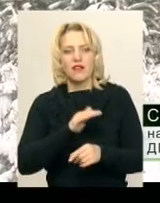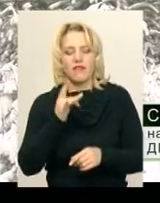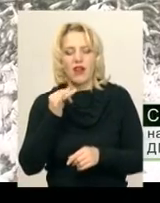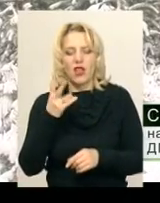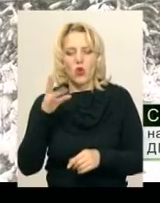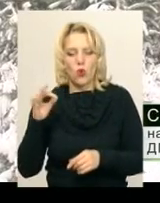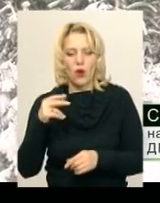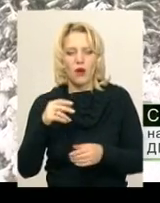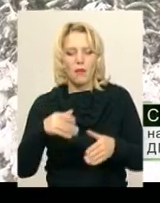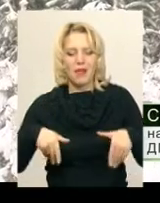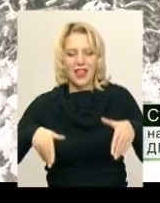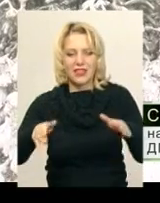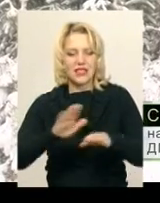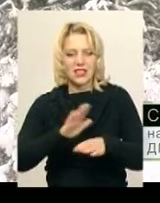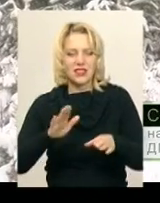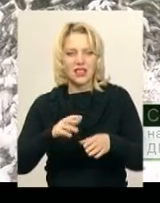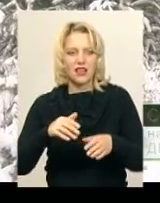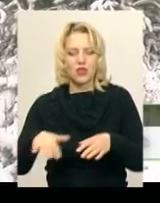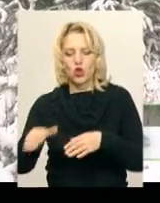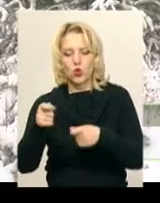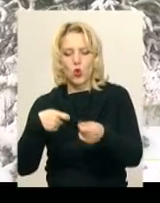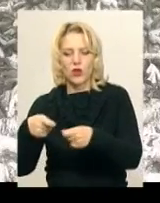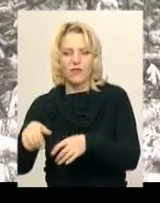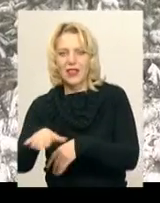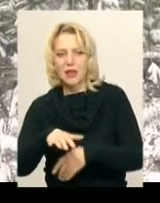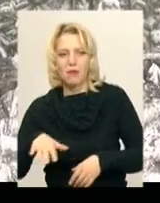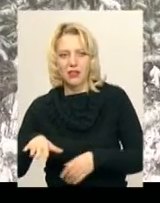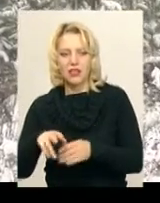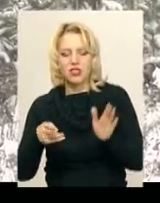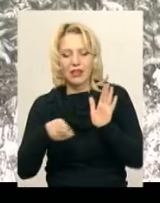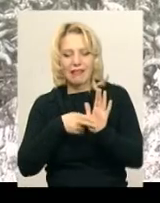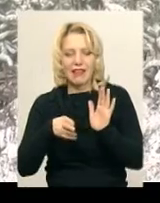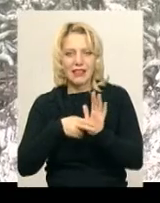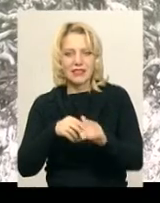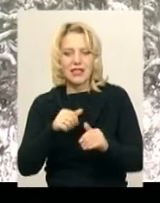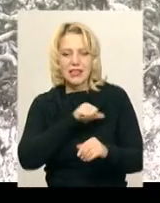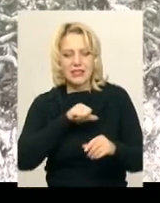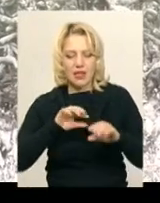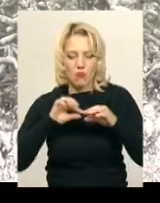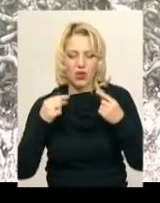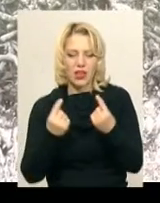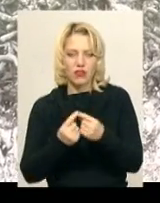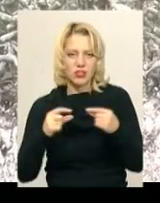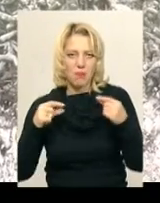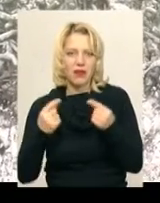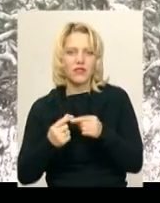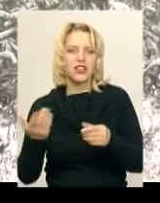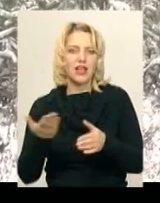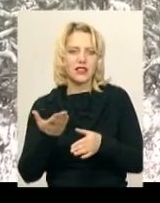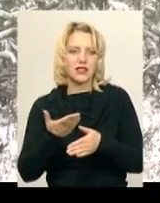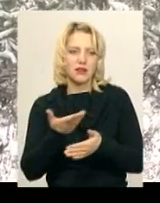-торговельний майданчик для продажу. Клеються на кожну ялинку самоклеючі плівки, які ми